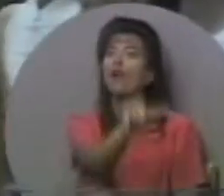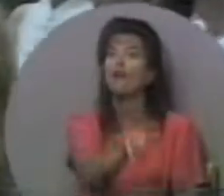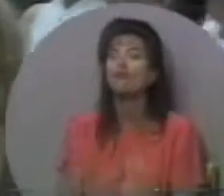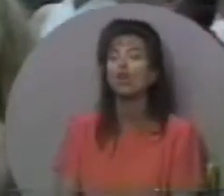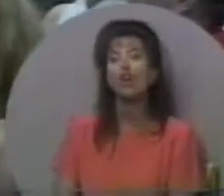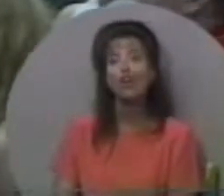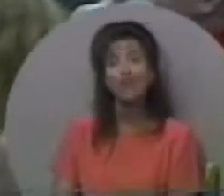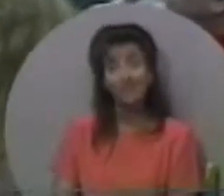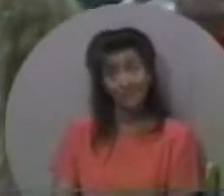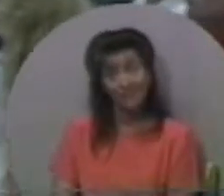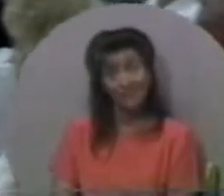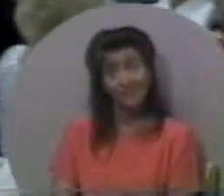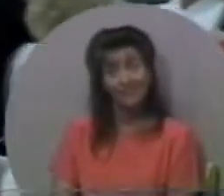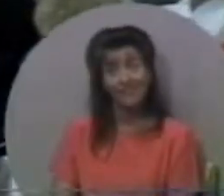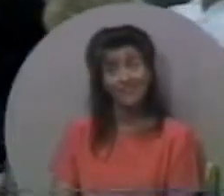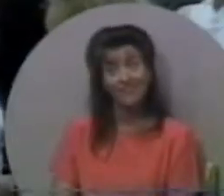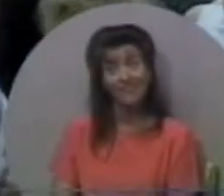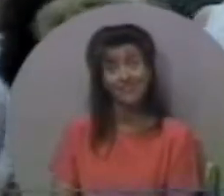І це було...